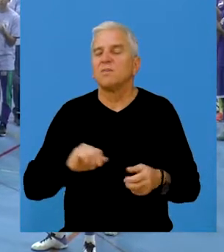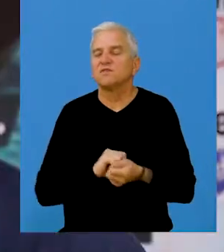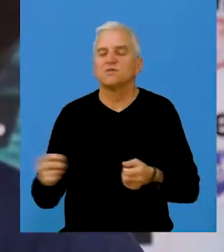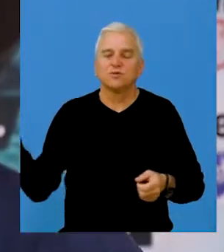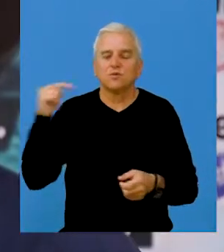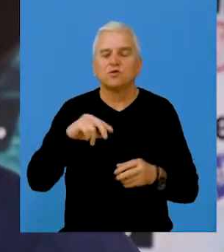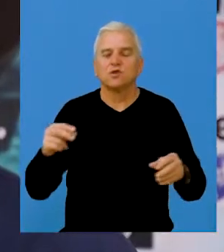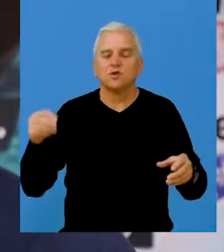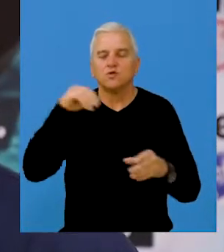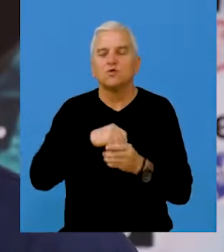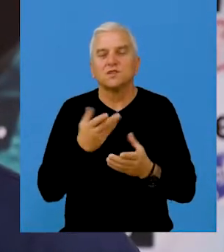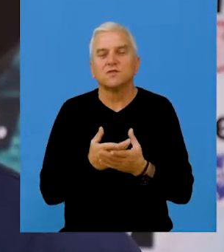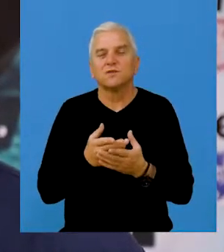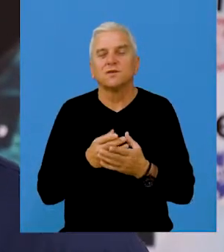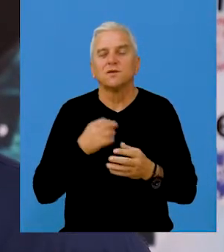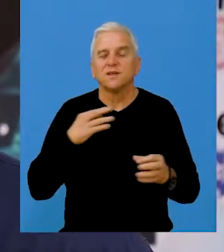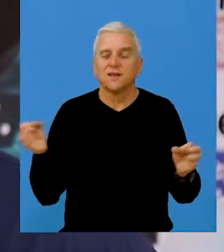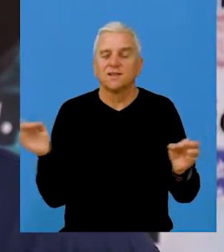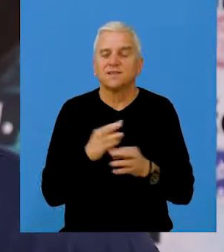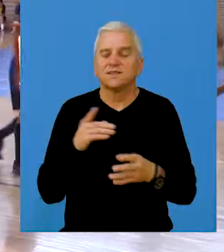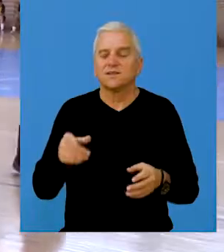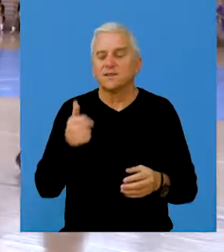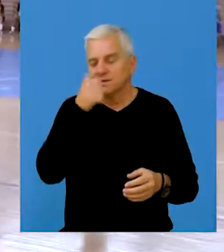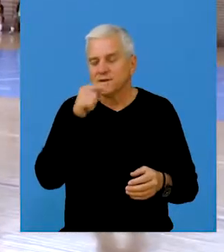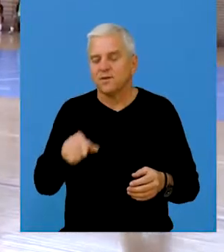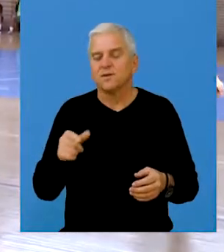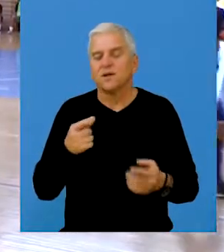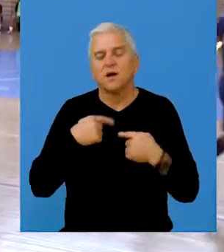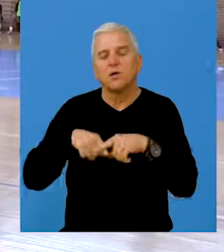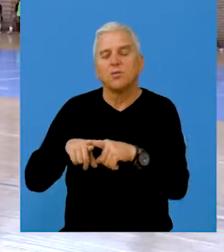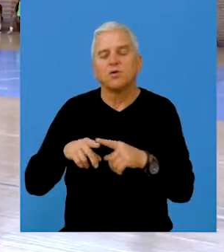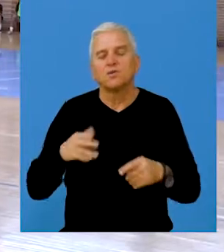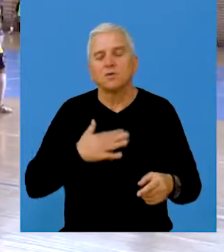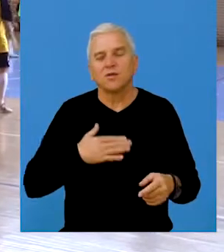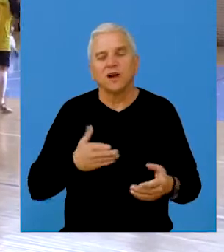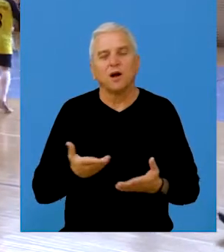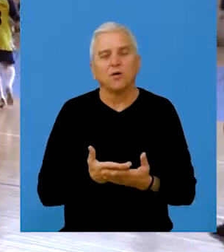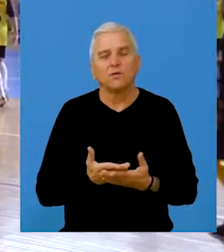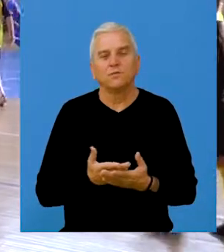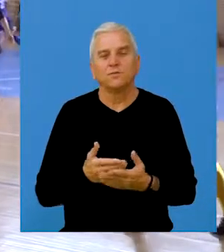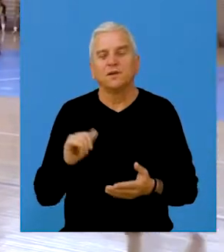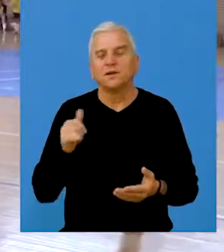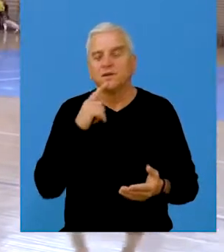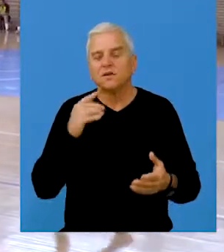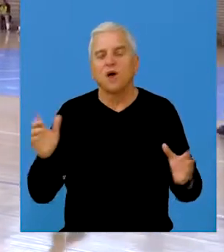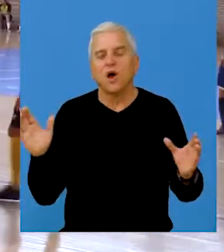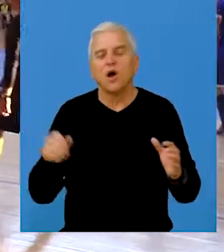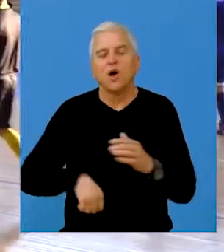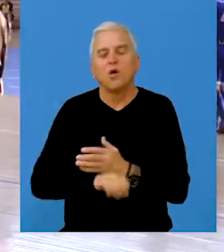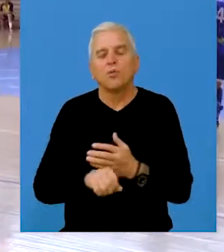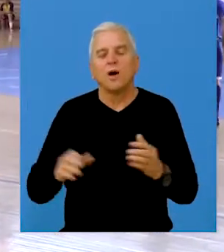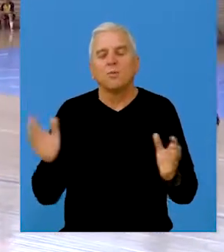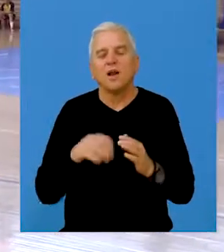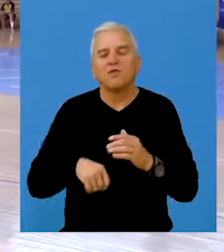učestvali u tome. Predsjedan sam. Ono što je meni posebno drago, to je da je klub malog